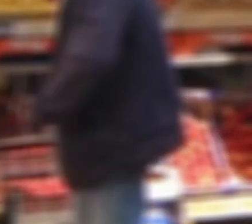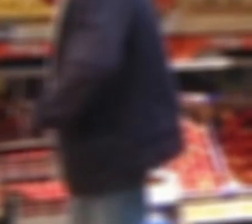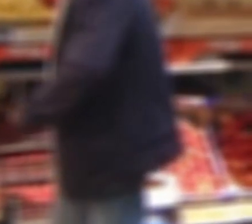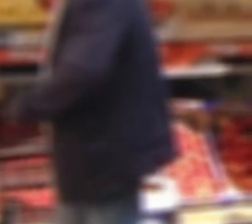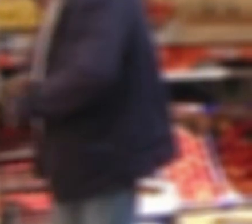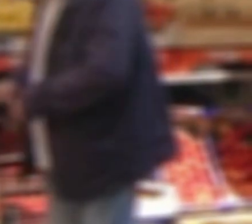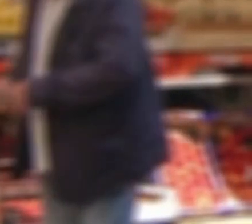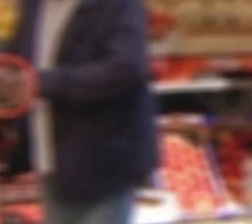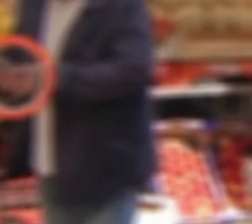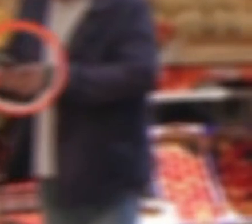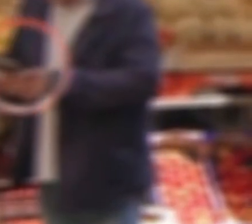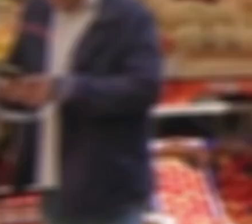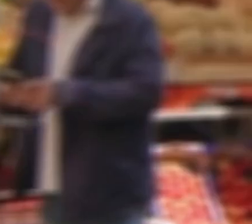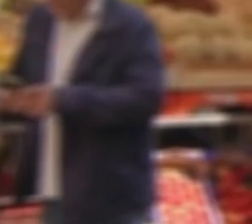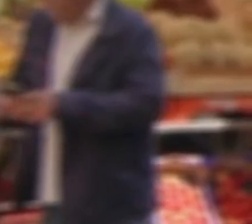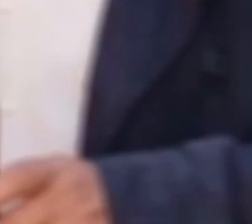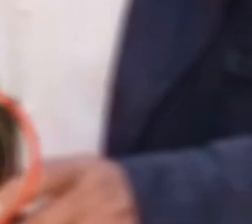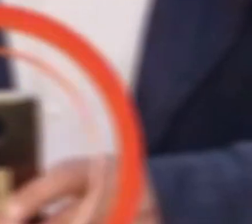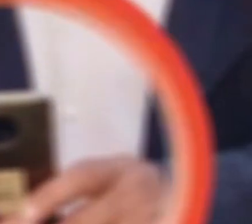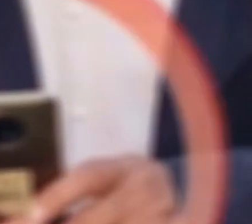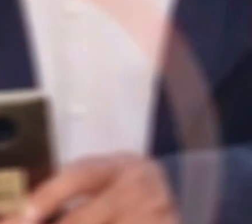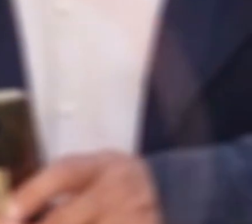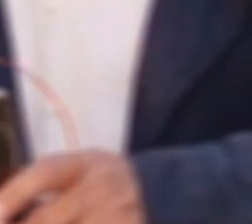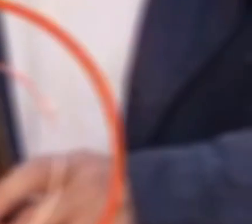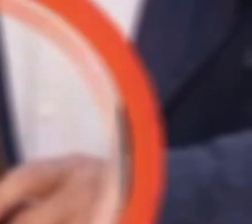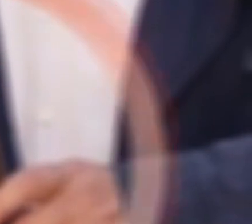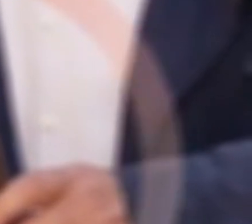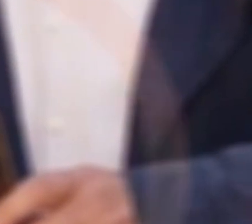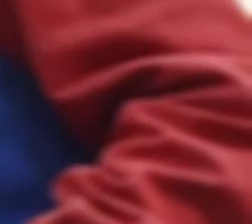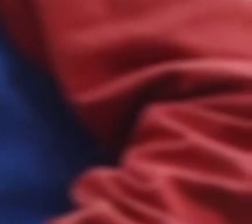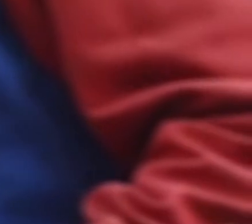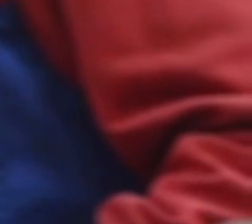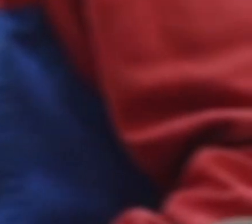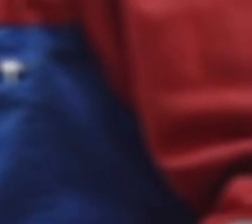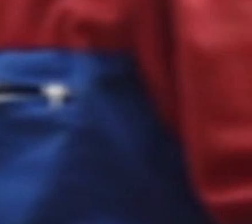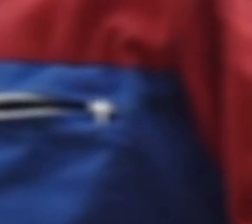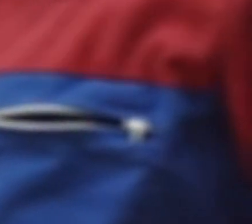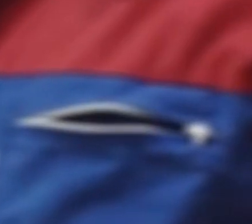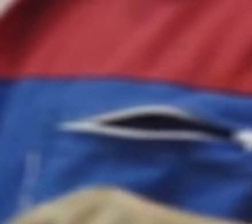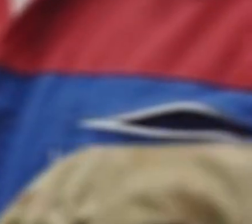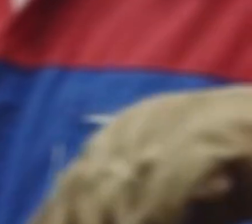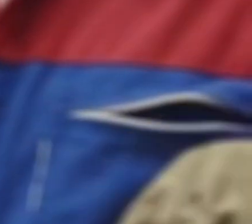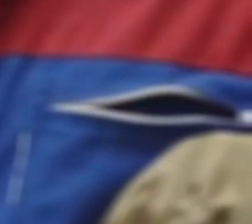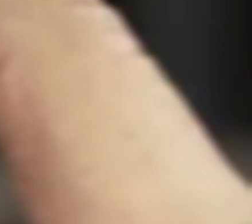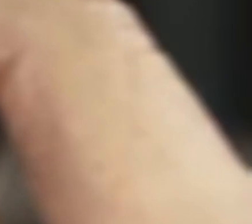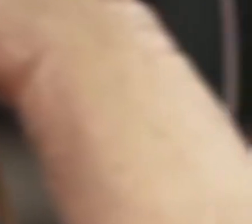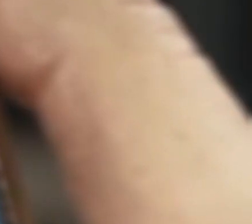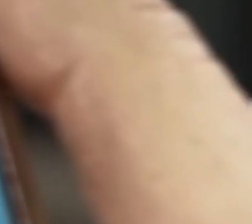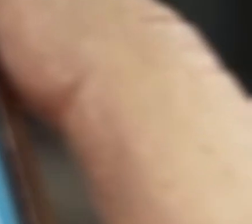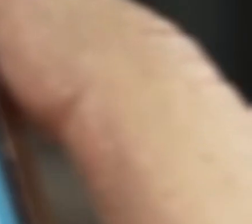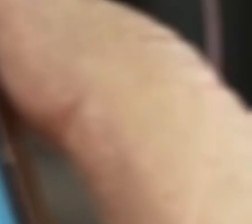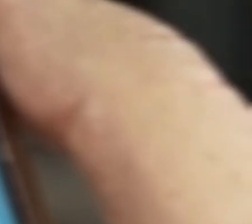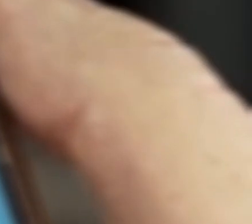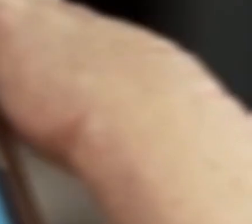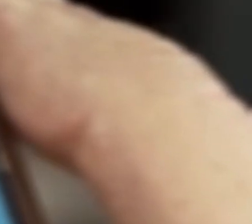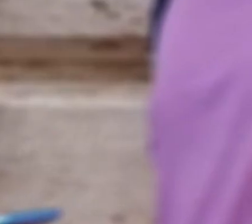in Abruzzo la sperimentazione di IT Alert, il nuovo sistema di allarme pubblico di emergenza atto ad